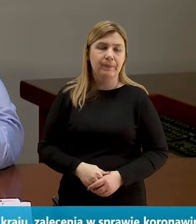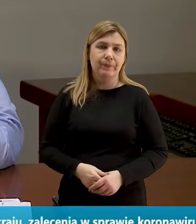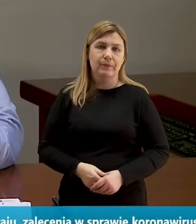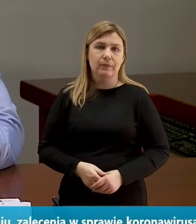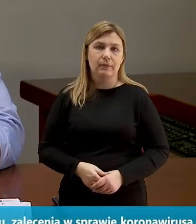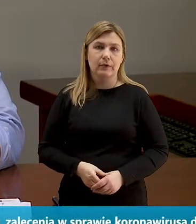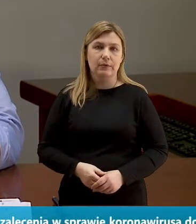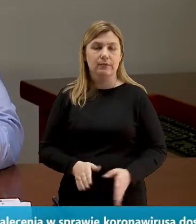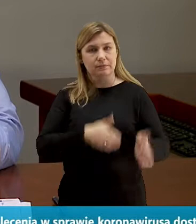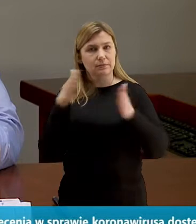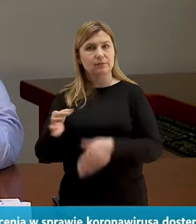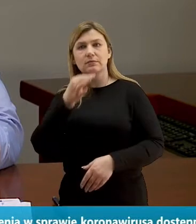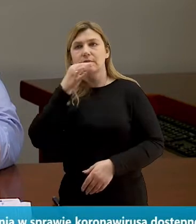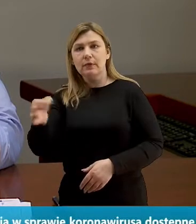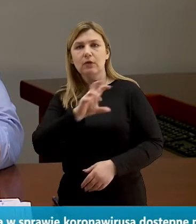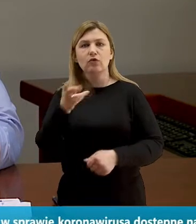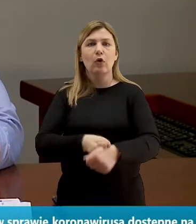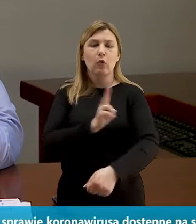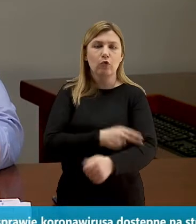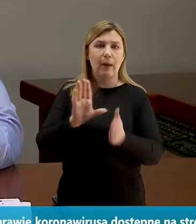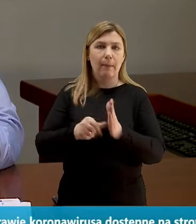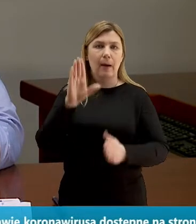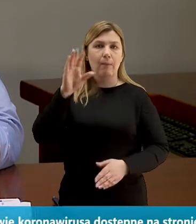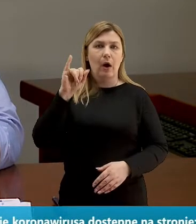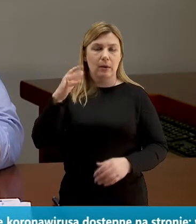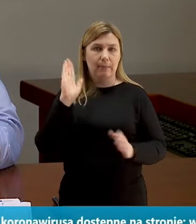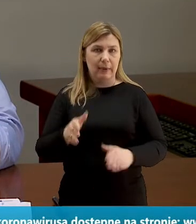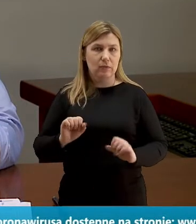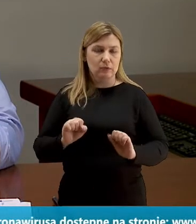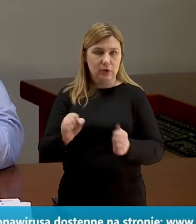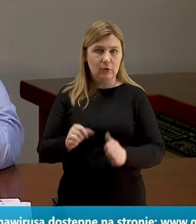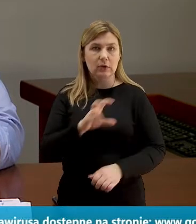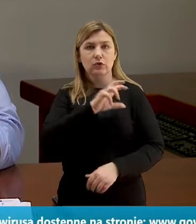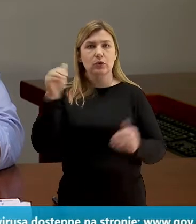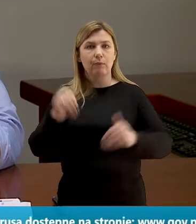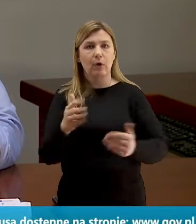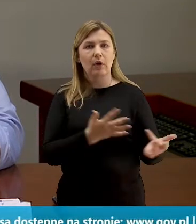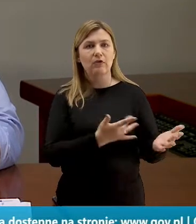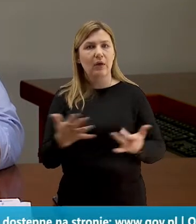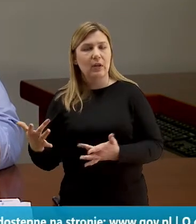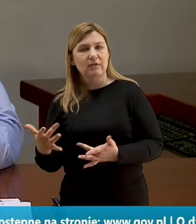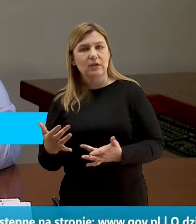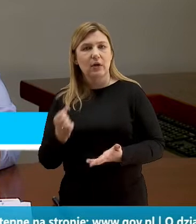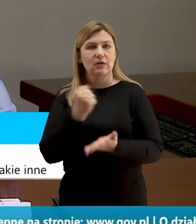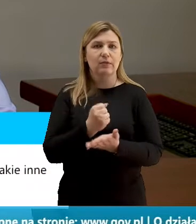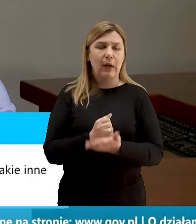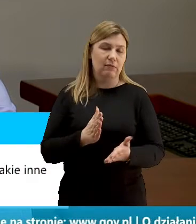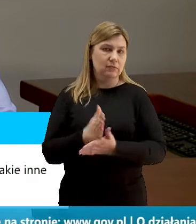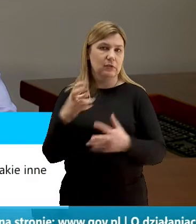Kolejne pytanie, czy Urząd Miasta i BOI ogranicza funkcjonowanie i czy można załatwiać sprawy przez internet?